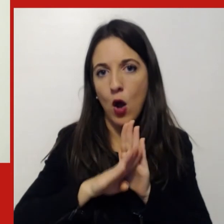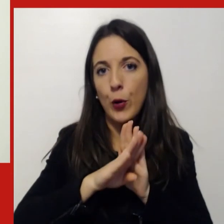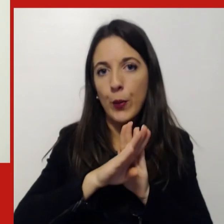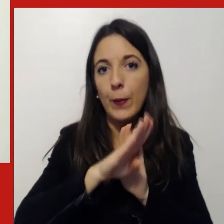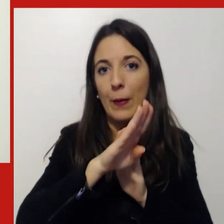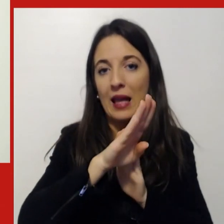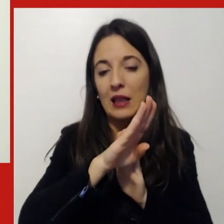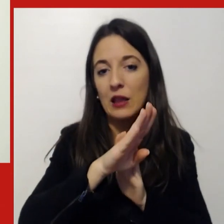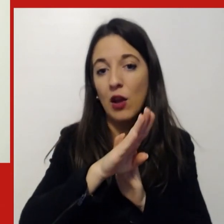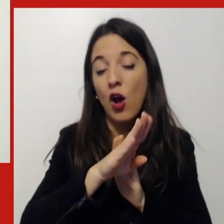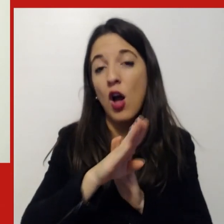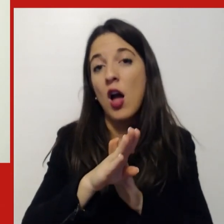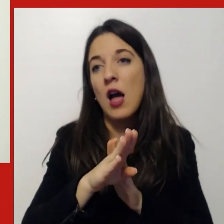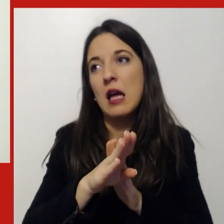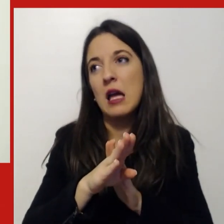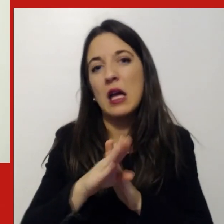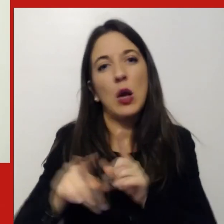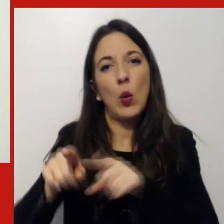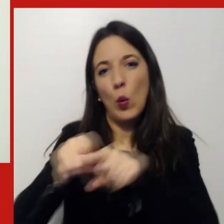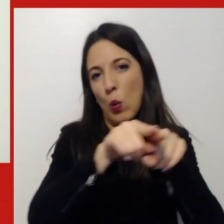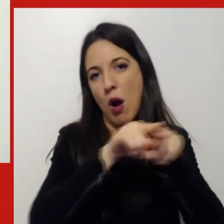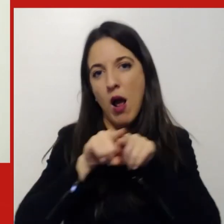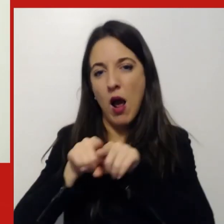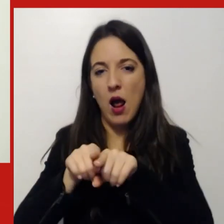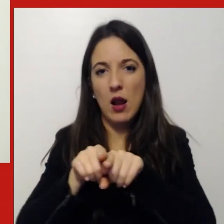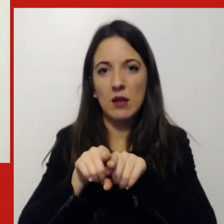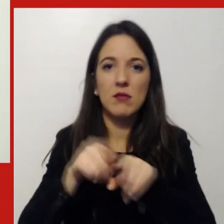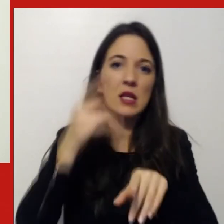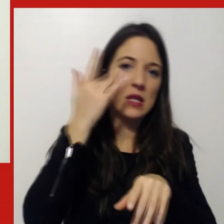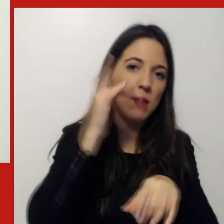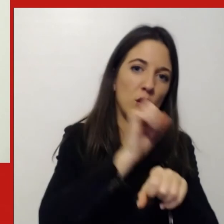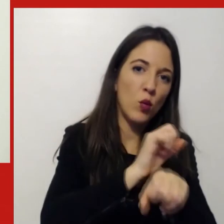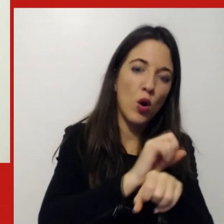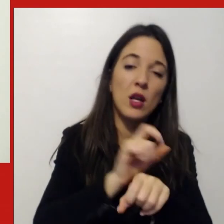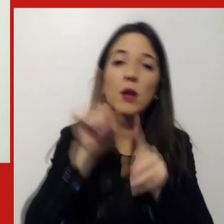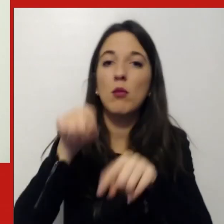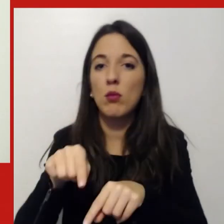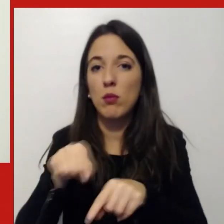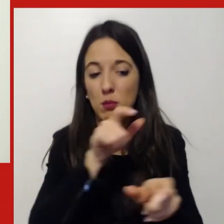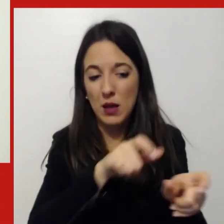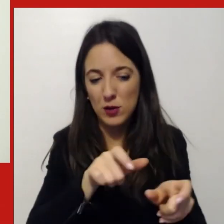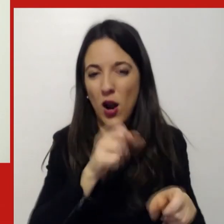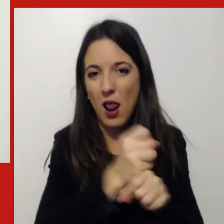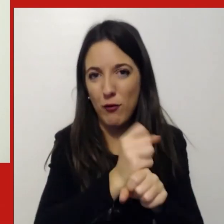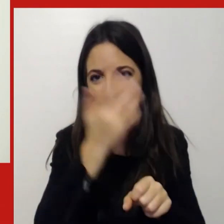praticamente in ugual misura tra gli smart worker e tra i non smart worker quindi